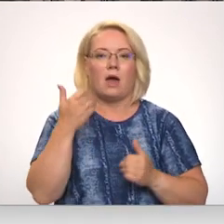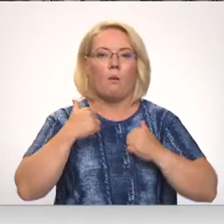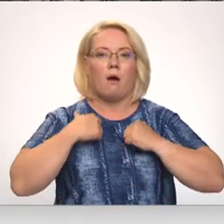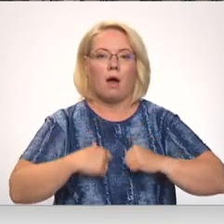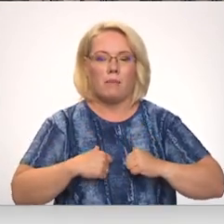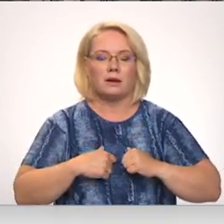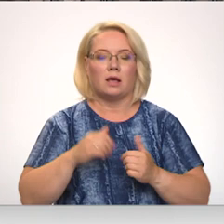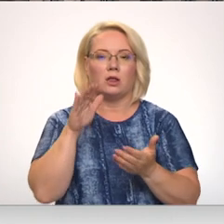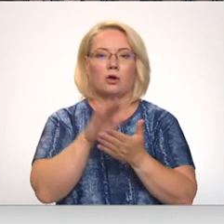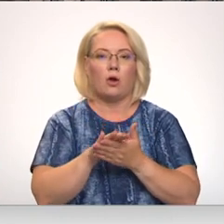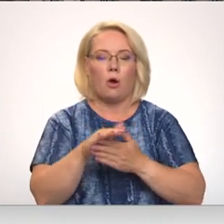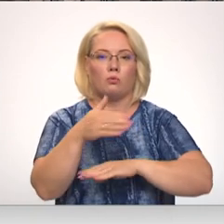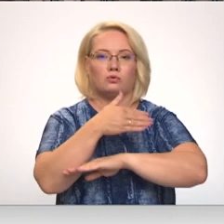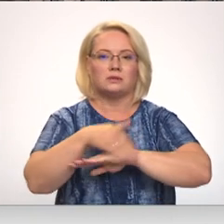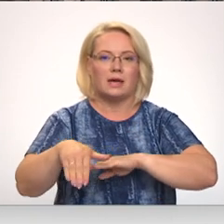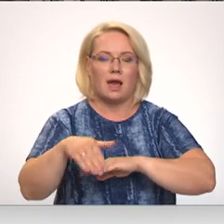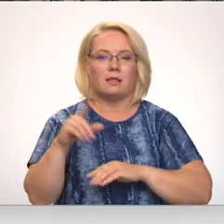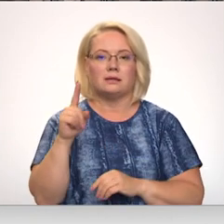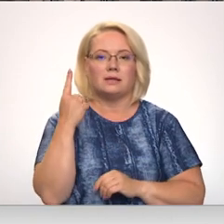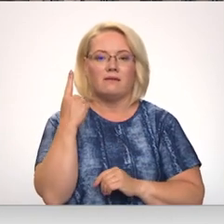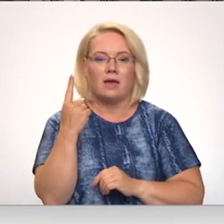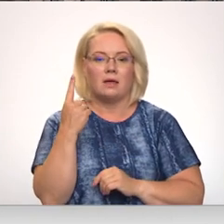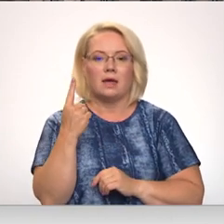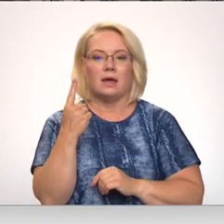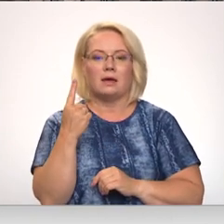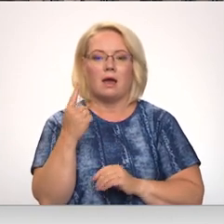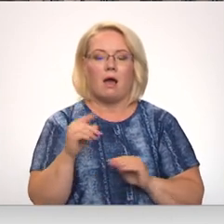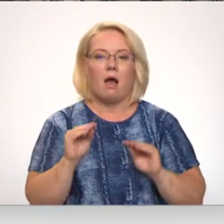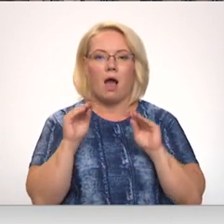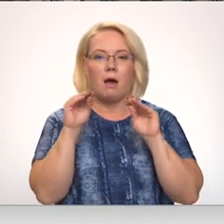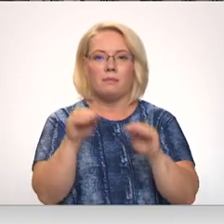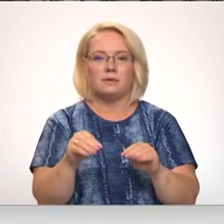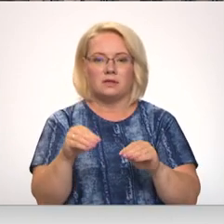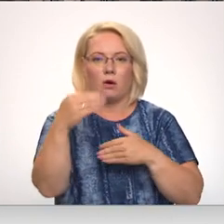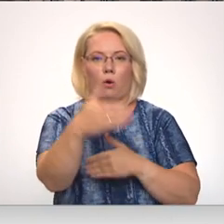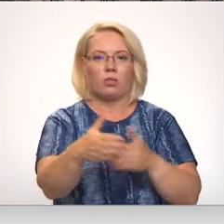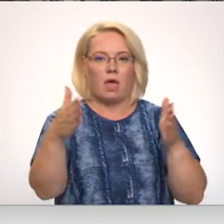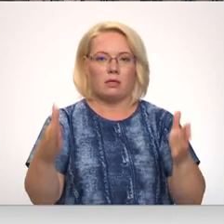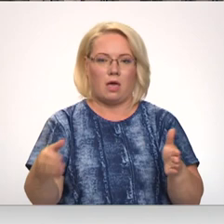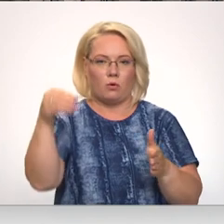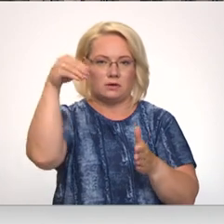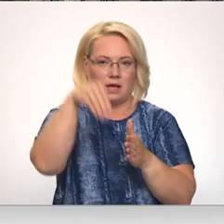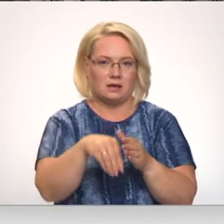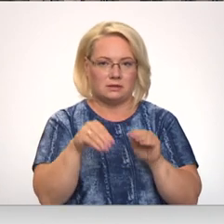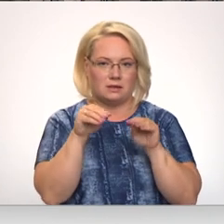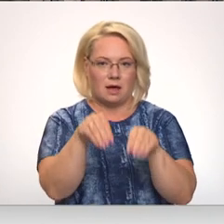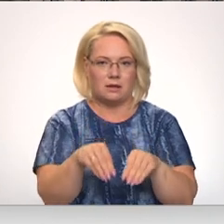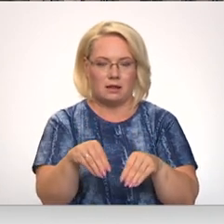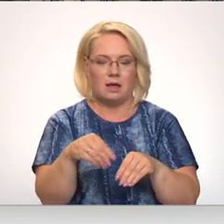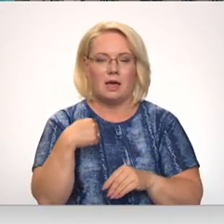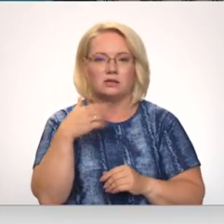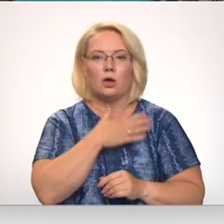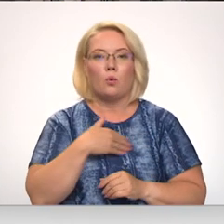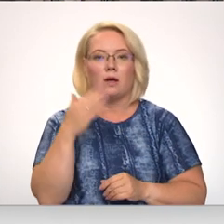ka uz vīlas ir vienīgi apstādījuma augu kontēnerus. Es ļoti